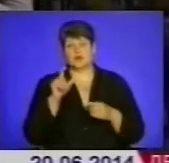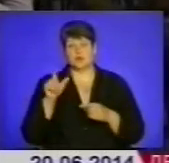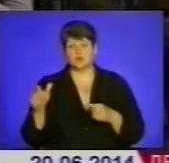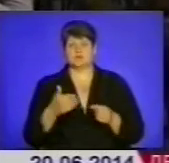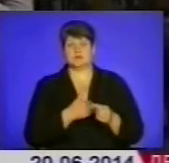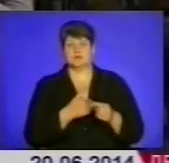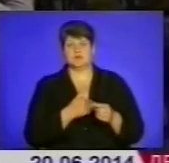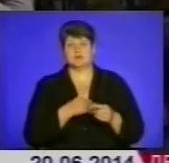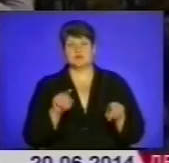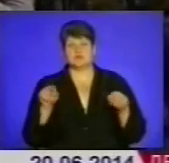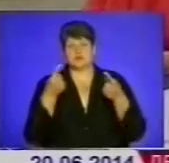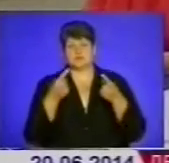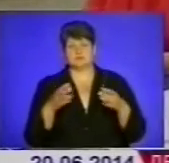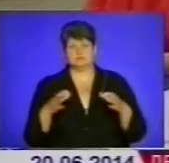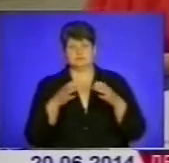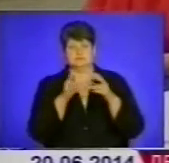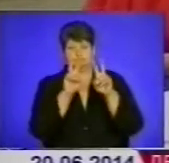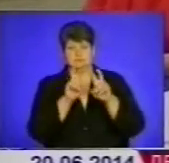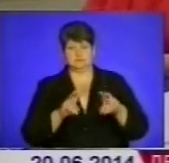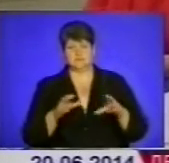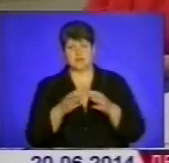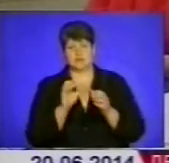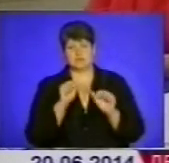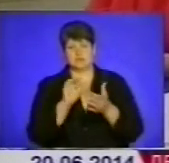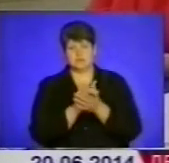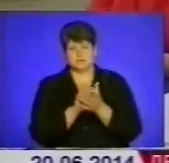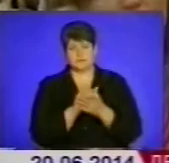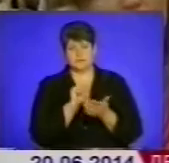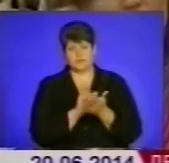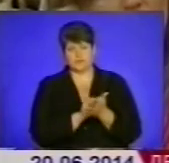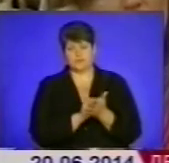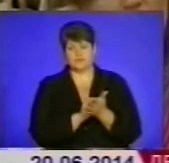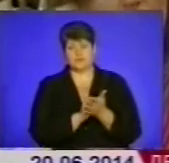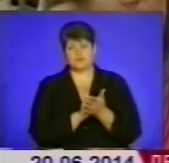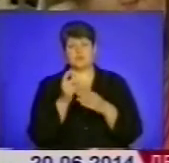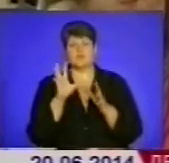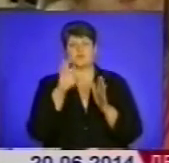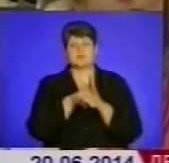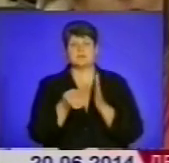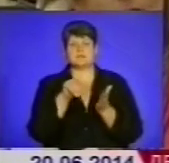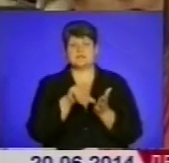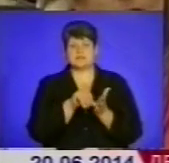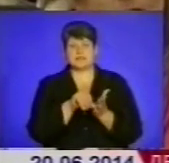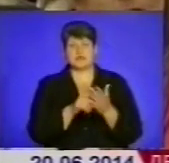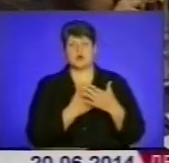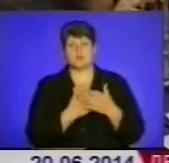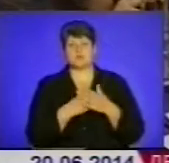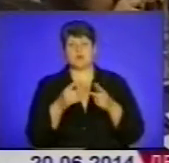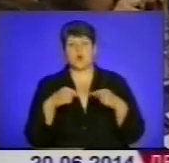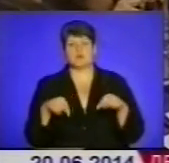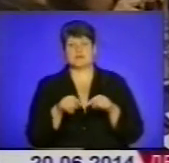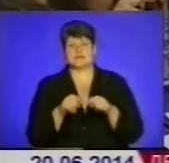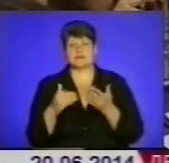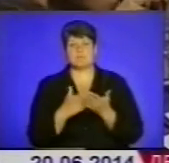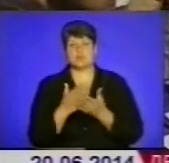створення аудиторської групи, яка зможе детальніше ознайомитися з документацією. До неї увійшли представники громадських організацій та